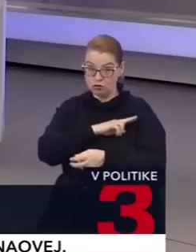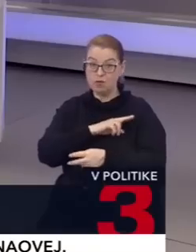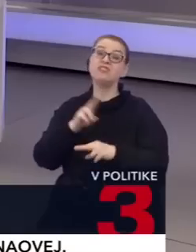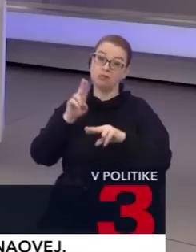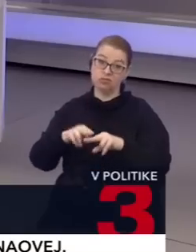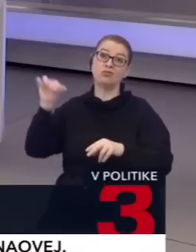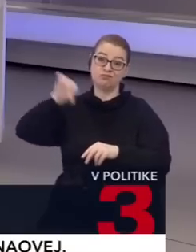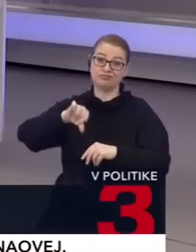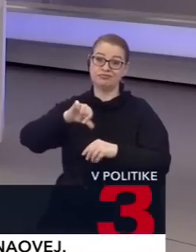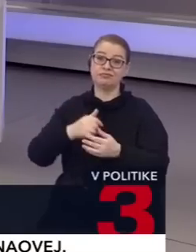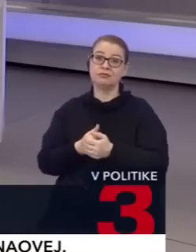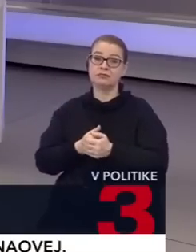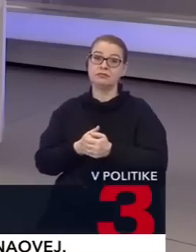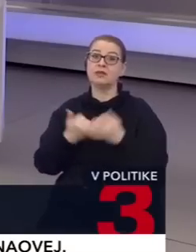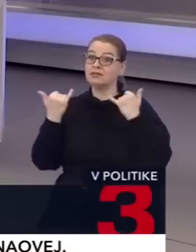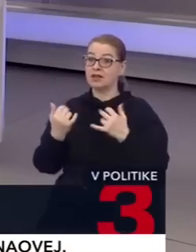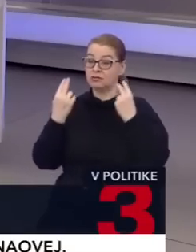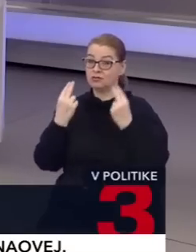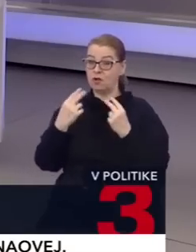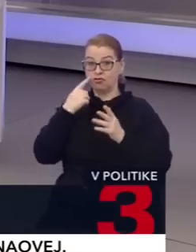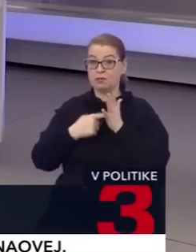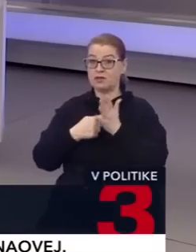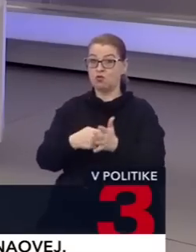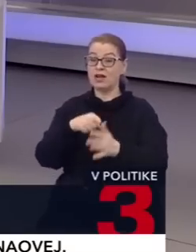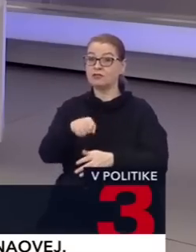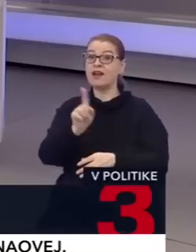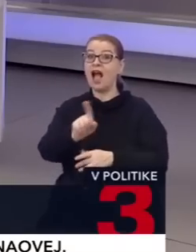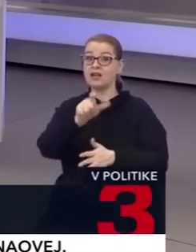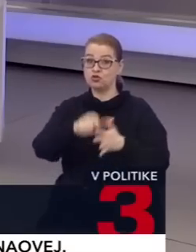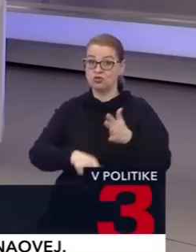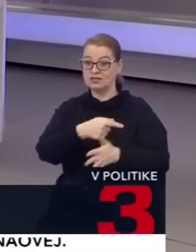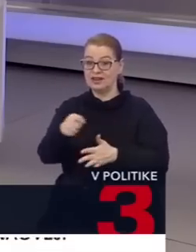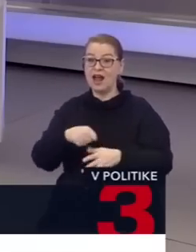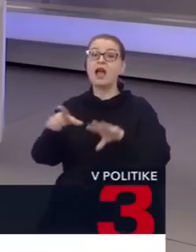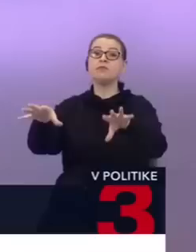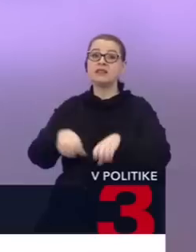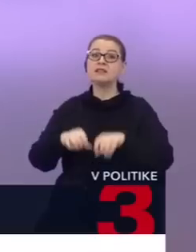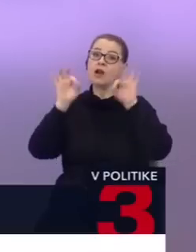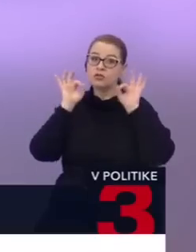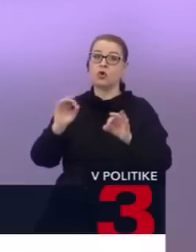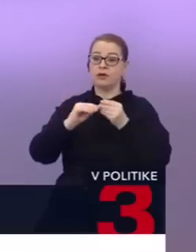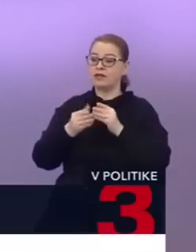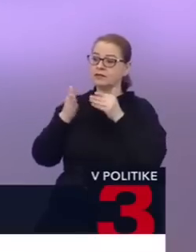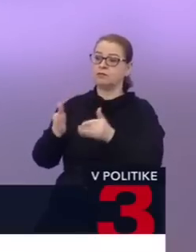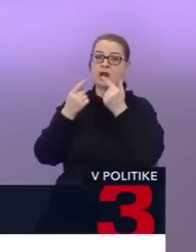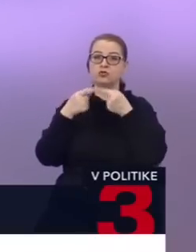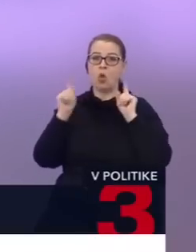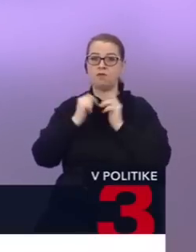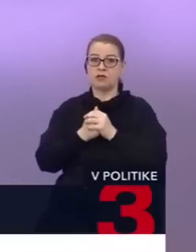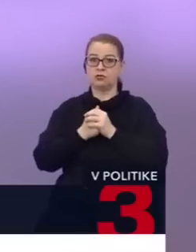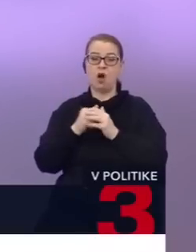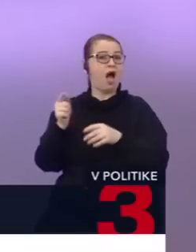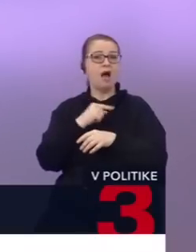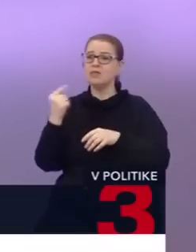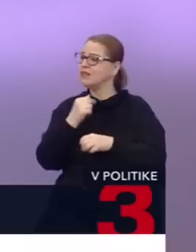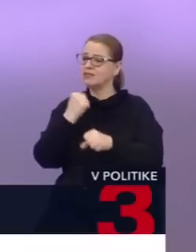ukázala vizitka týchto strán a schvalovali sa len veci, ktoré sú dobre pre Slovensko, aby sa tam nediali krížom, krážom,